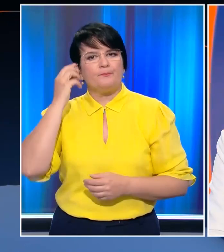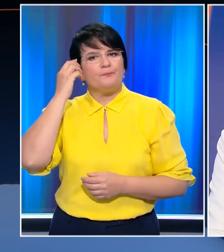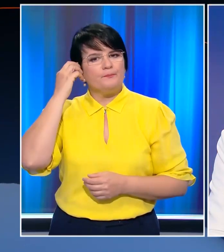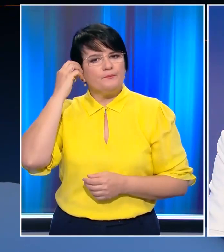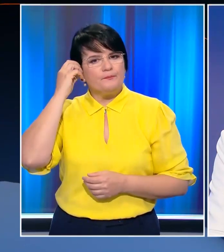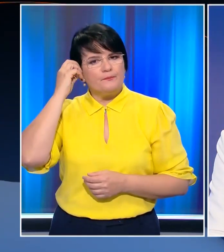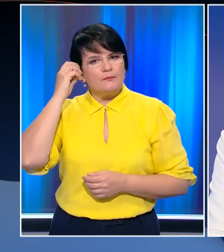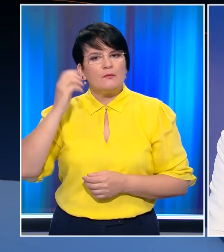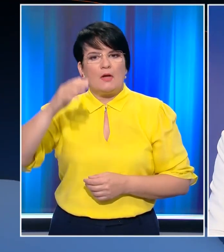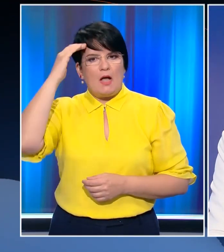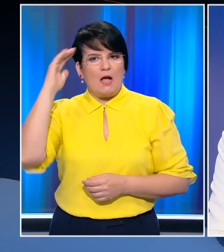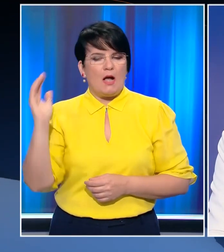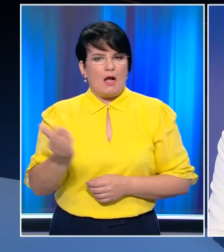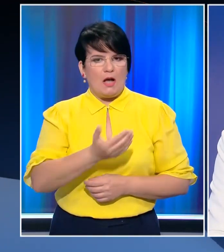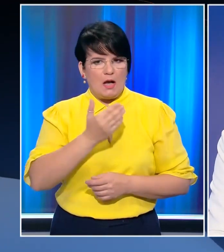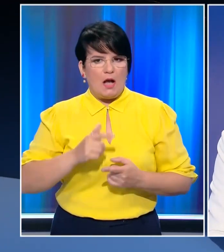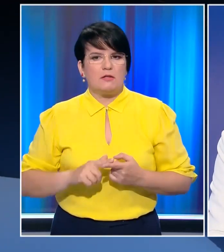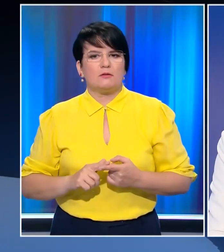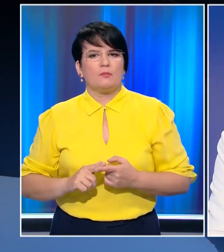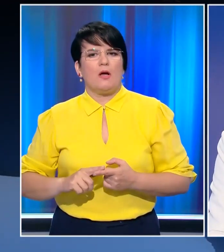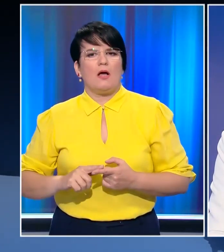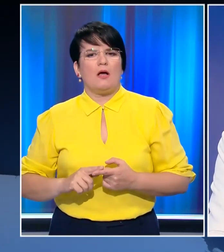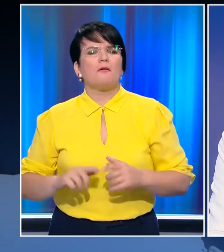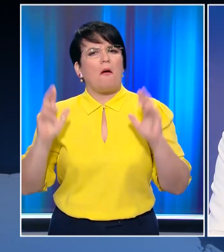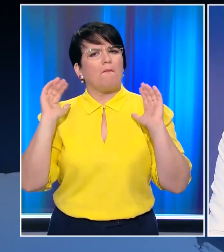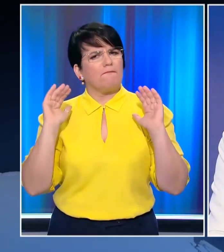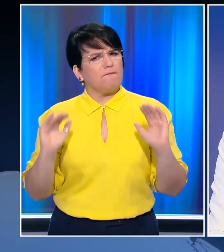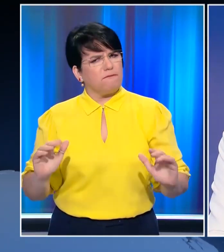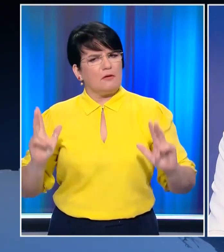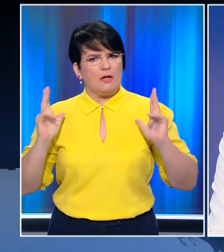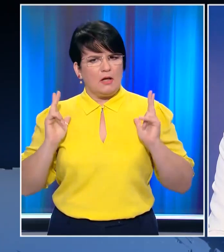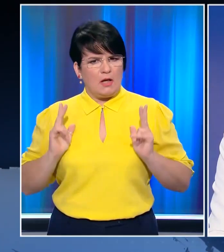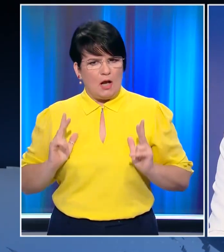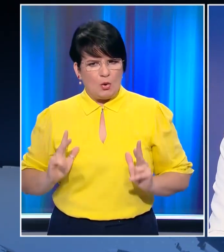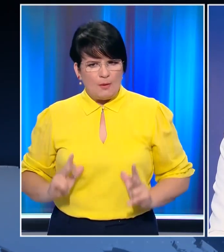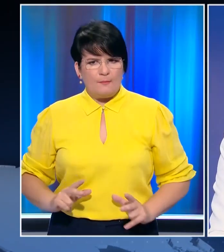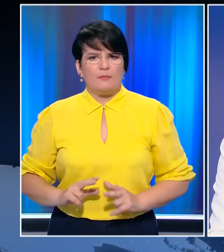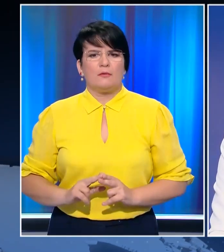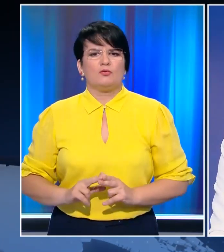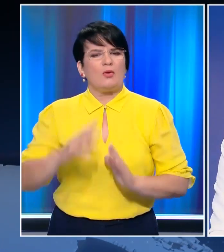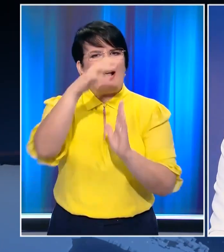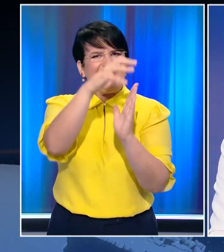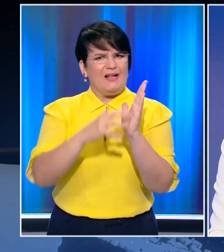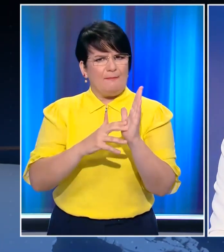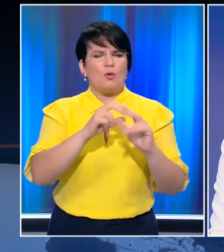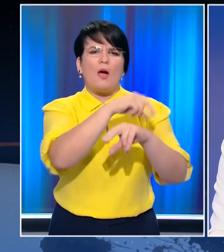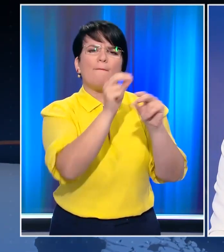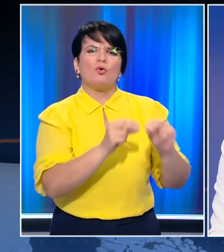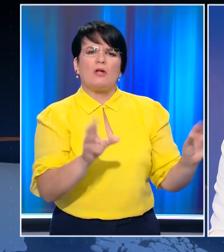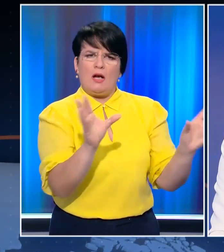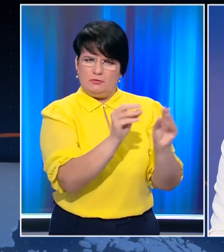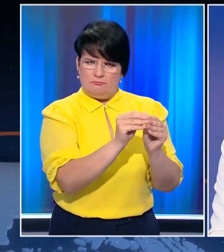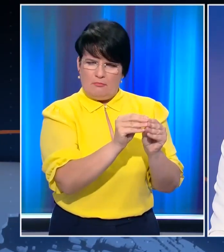Καλησπέρα Ευλαντία και η ικανότητη παραμένει γιατί στορκικό κείμενο των συμπερασμάτων όπως